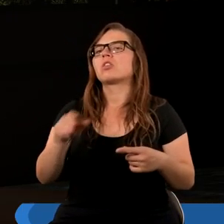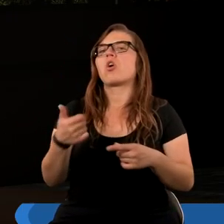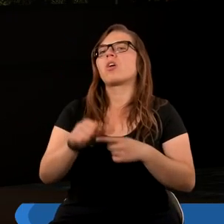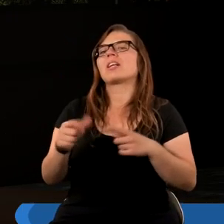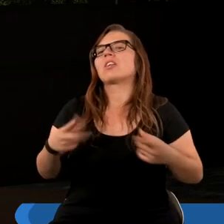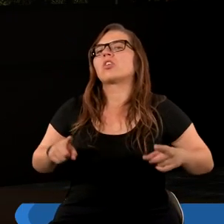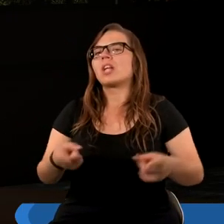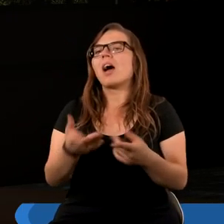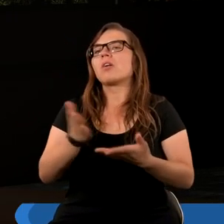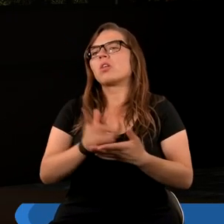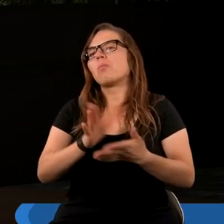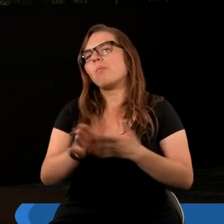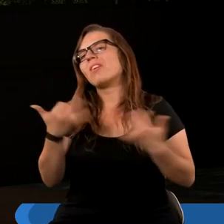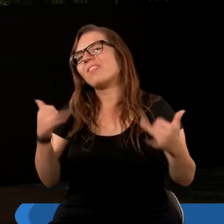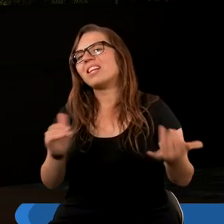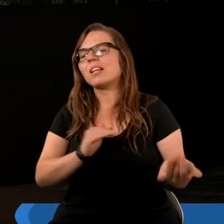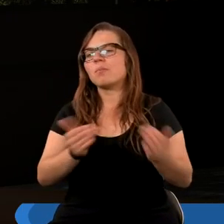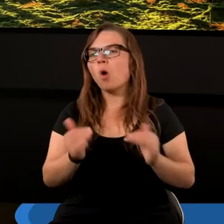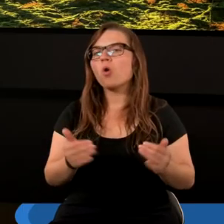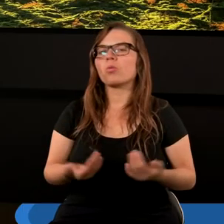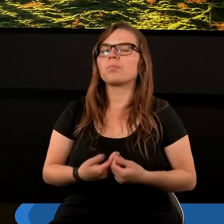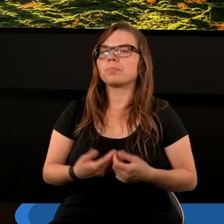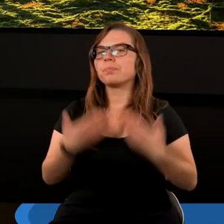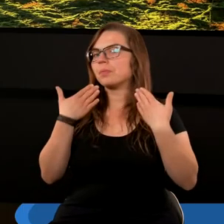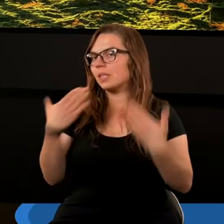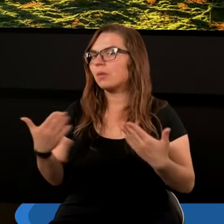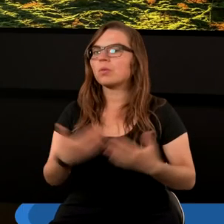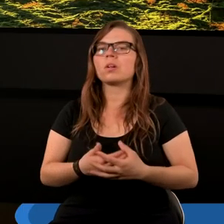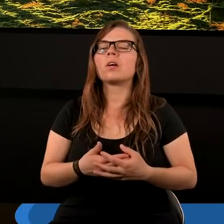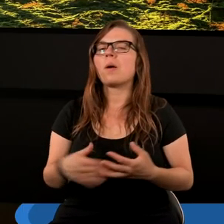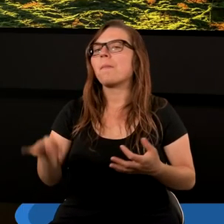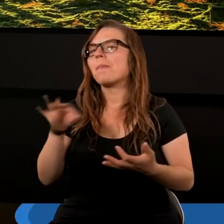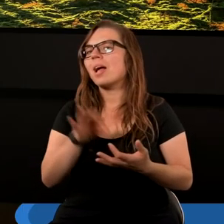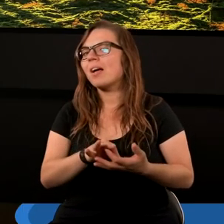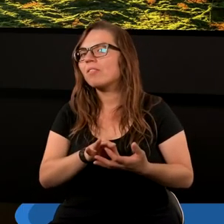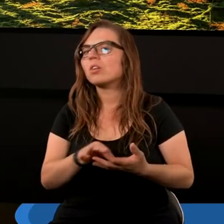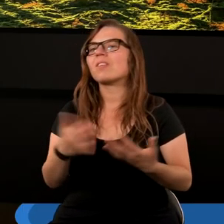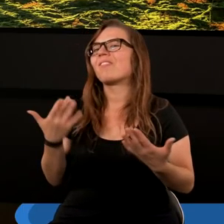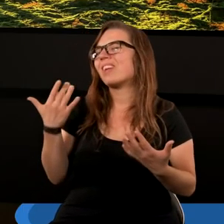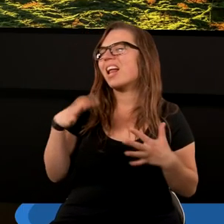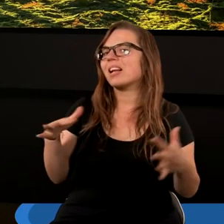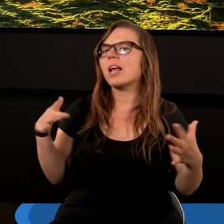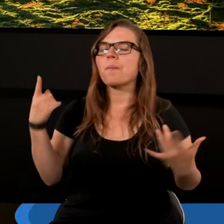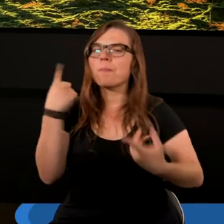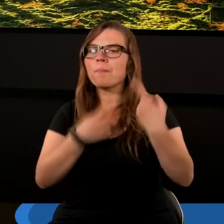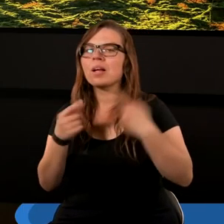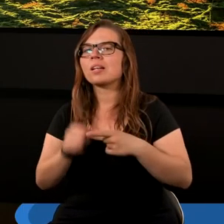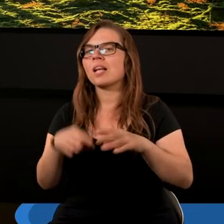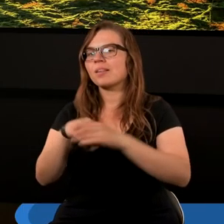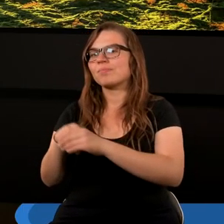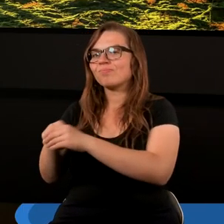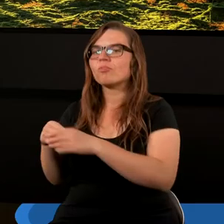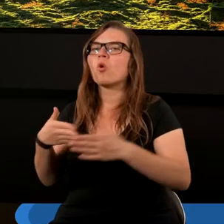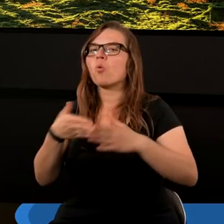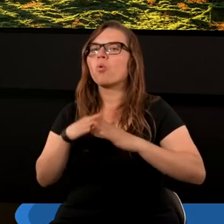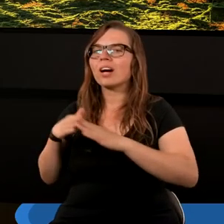potęgą i nie działa, tylko po prostu zmieniła sposób. Dziękuję bardzo. Z pewnością wiele myśli jest tutaj jeszcze